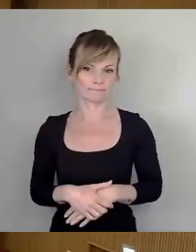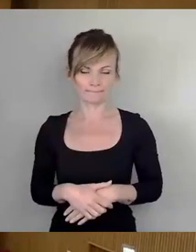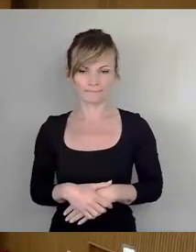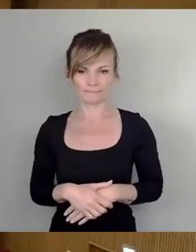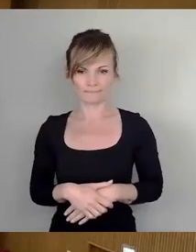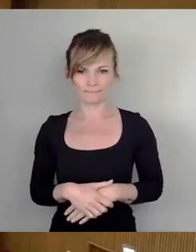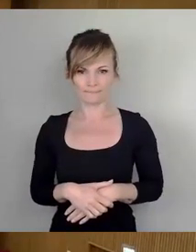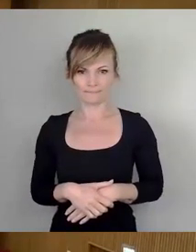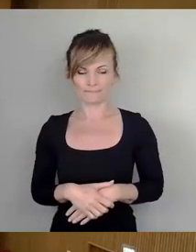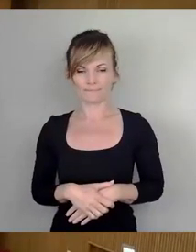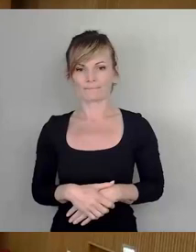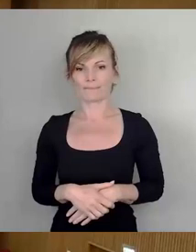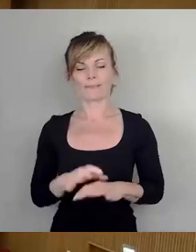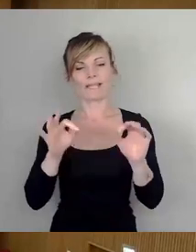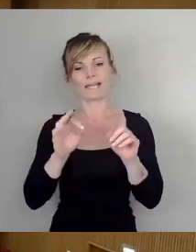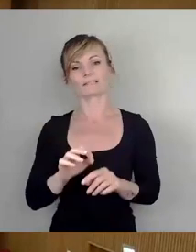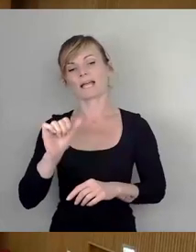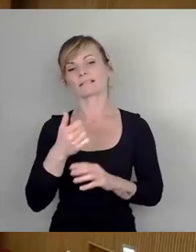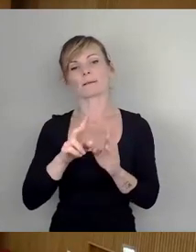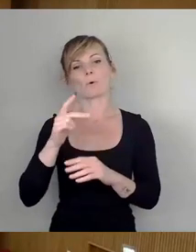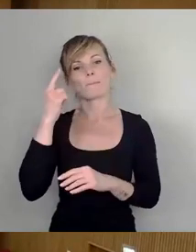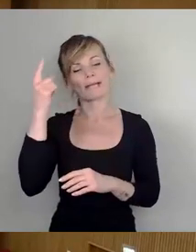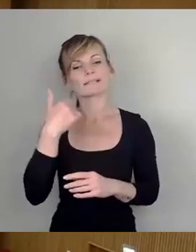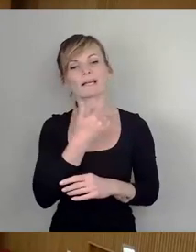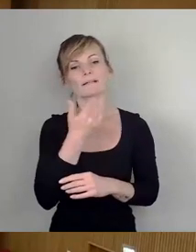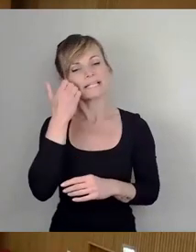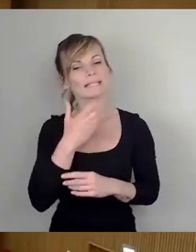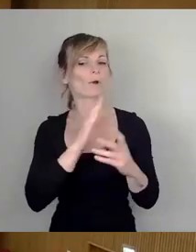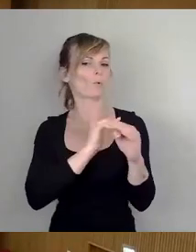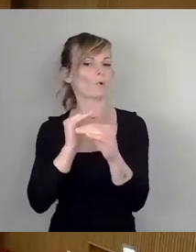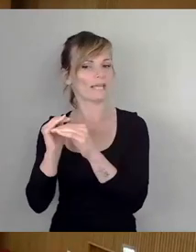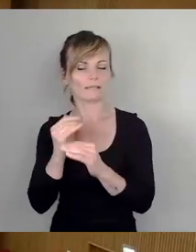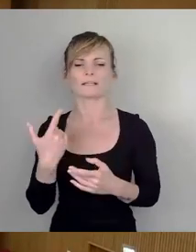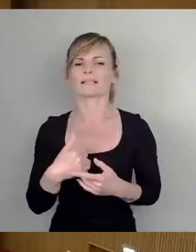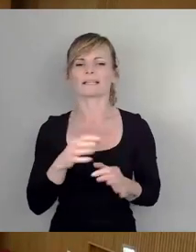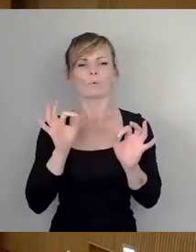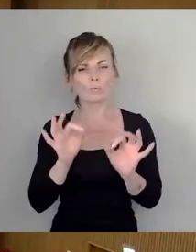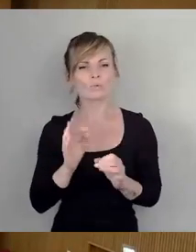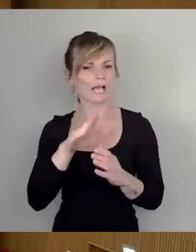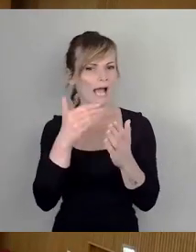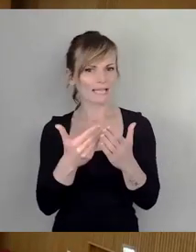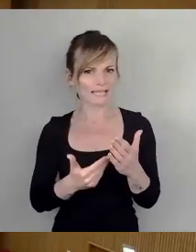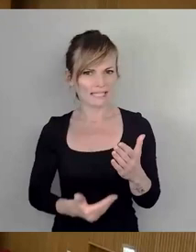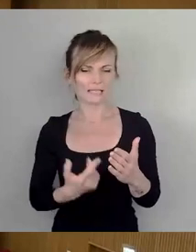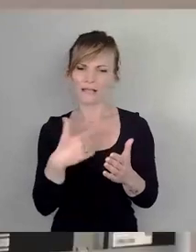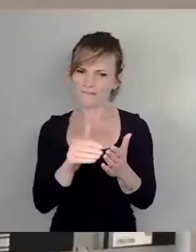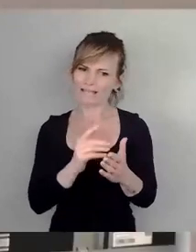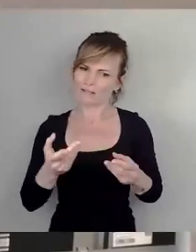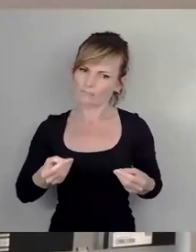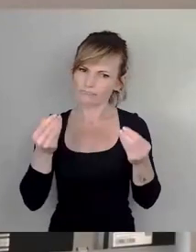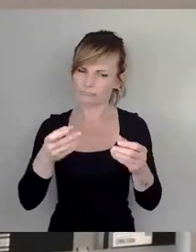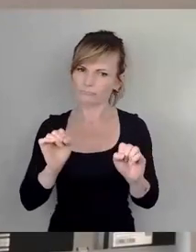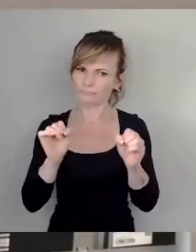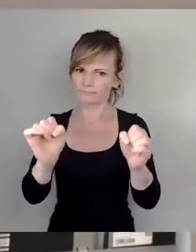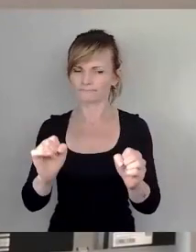Ja, sehr geehrter erster Bürgermeister, liebe Kolleginnen und Kollegen, sinnvolle Anliegen soll man natürlich auch weiter voranbringen. Und das gilt an dieser Stelle